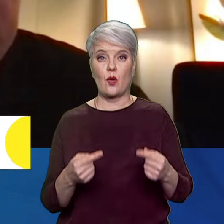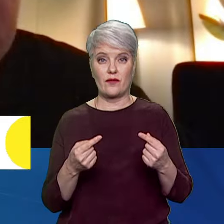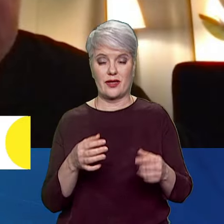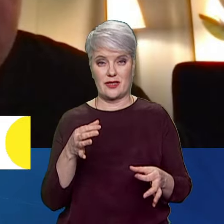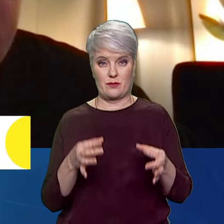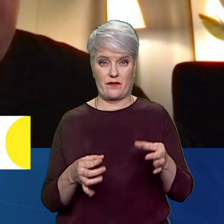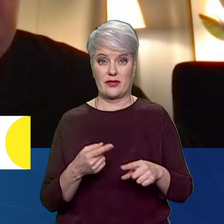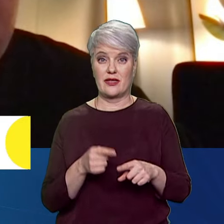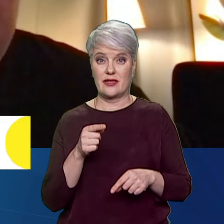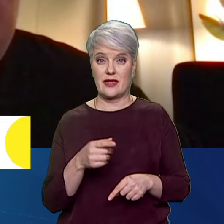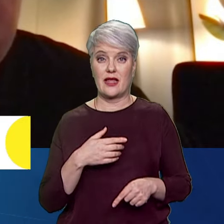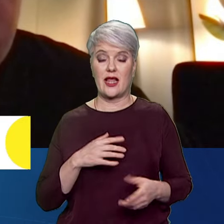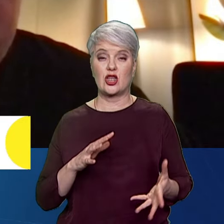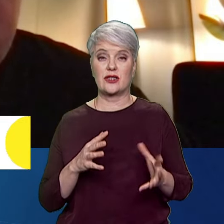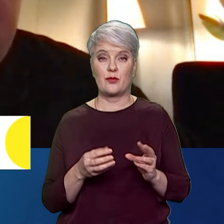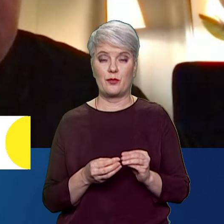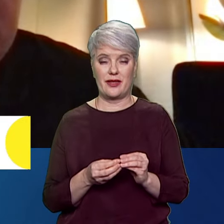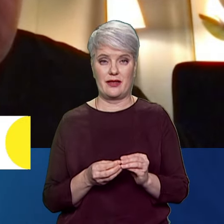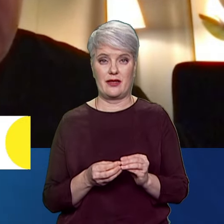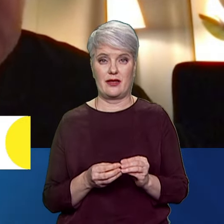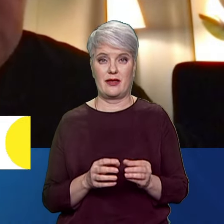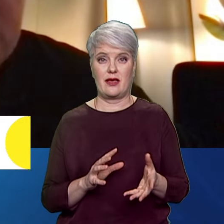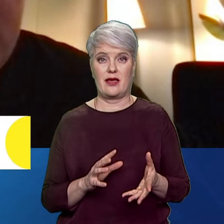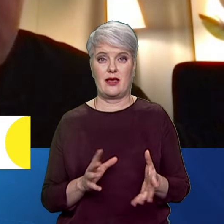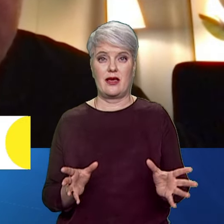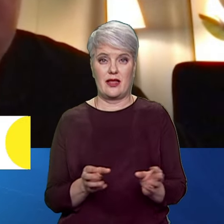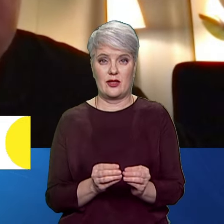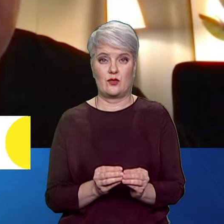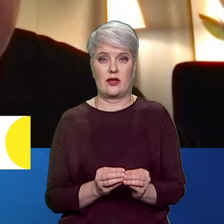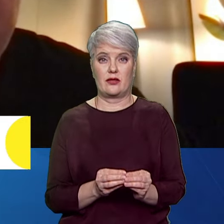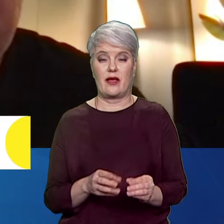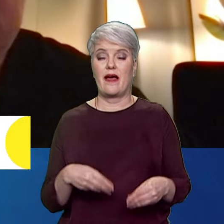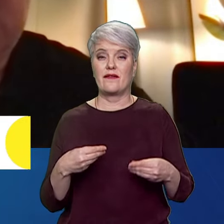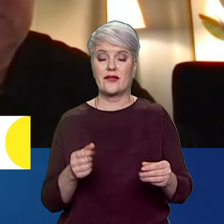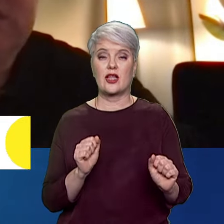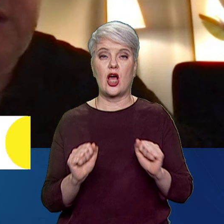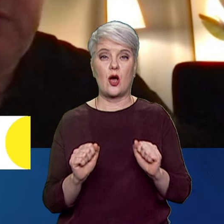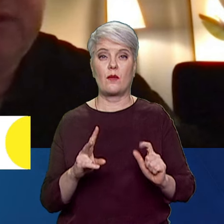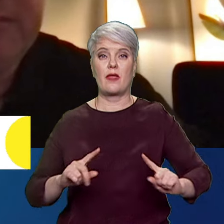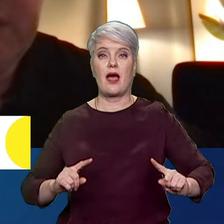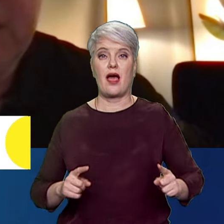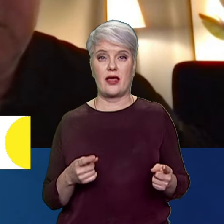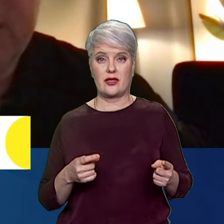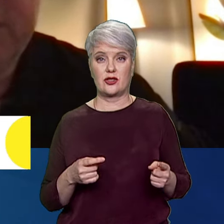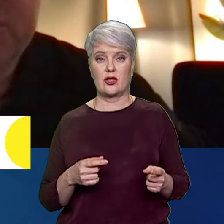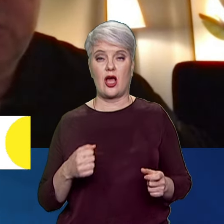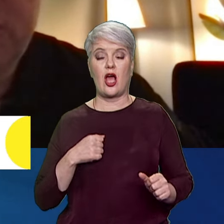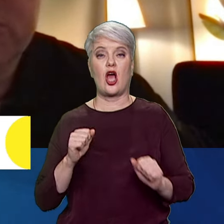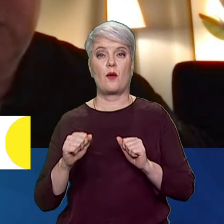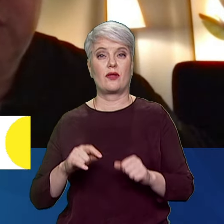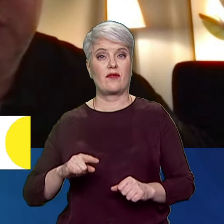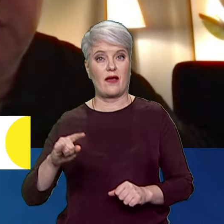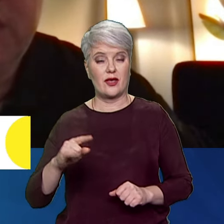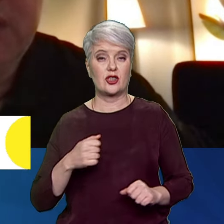згадали, МКС сьогодні видав ордери на арешт щодо командувачі Дальної авіації, повітряно-космічних сіл РФ і командувачі